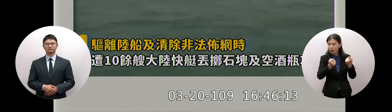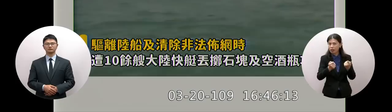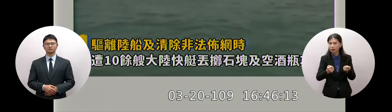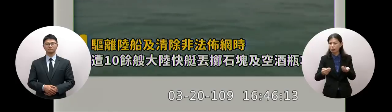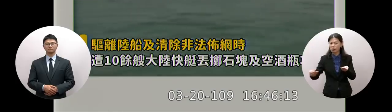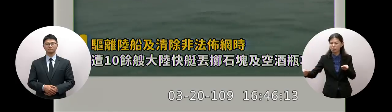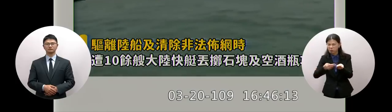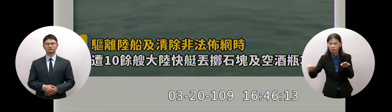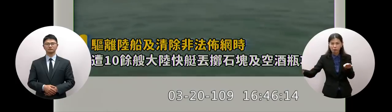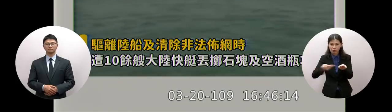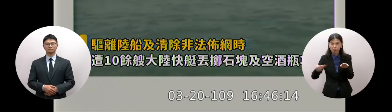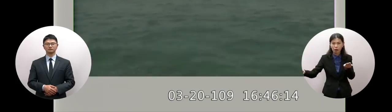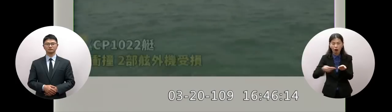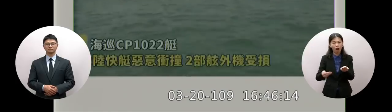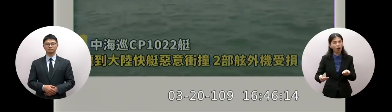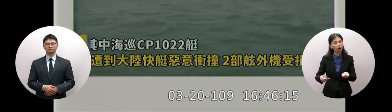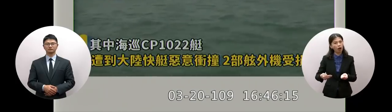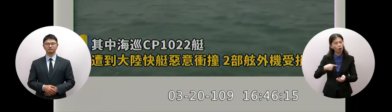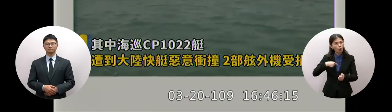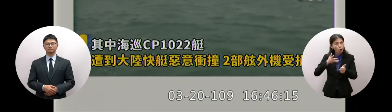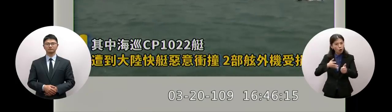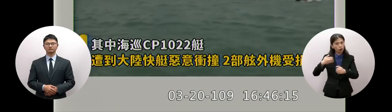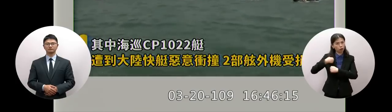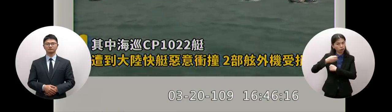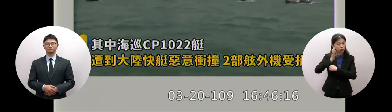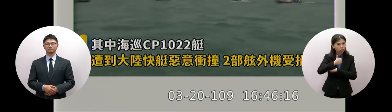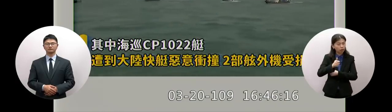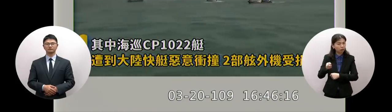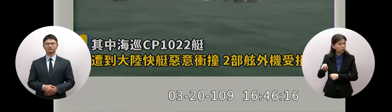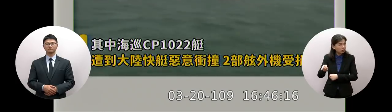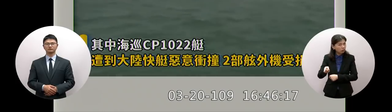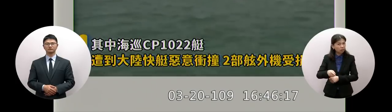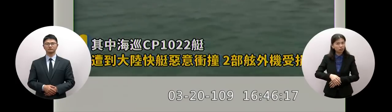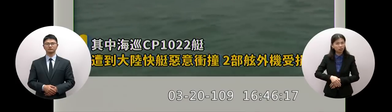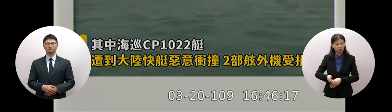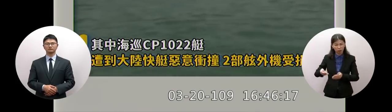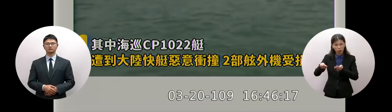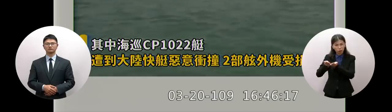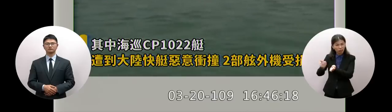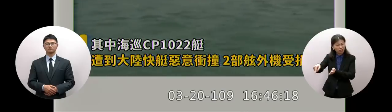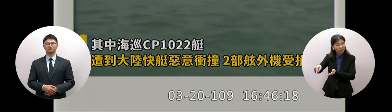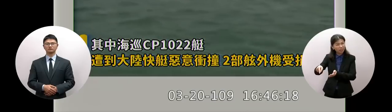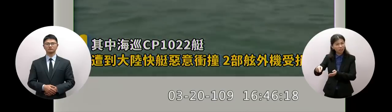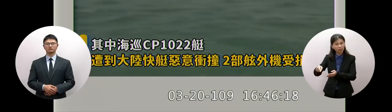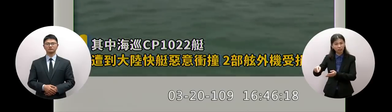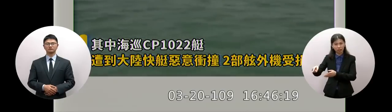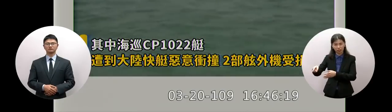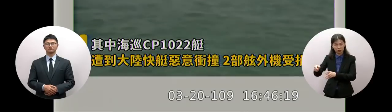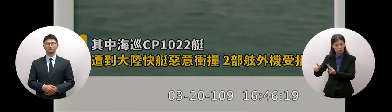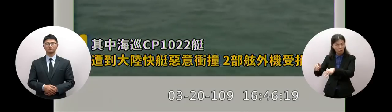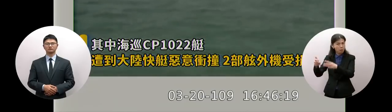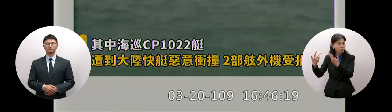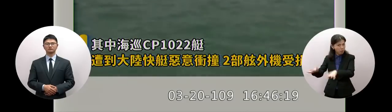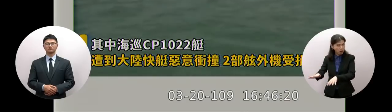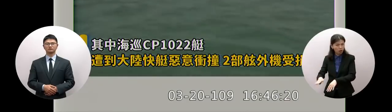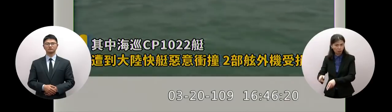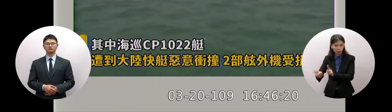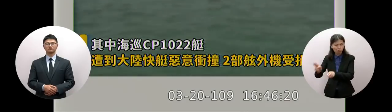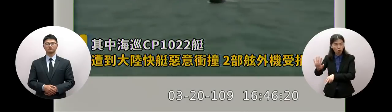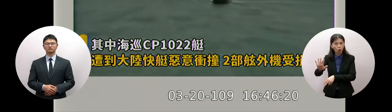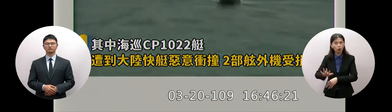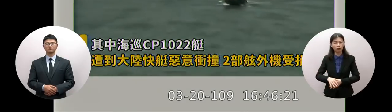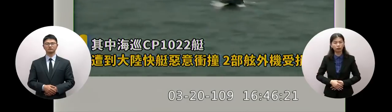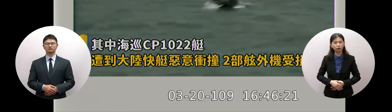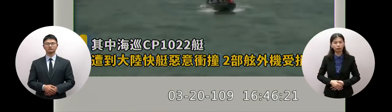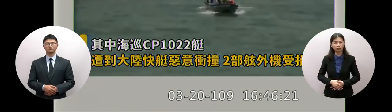艘接一艘這樣撞上來我問了一些軍事將領這些這些船的動作是經過訓練跟指揮